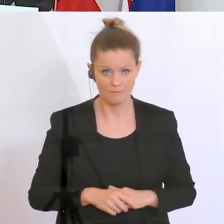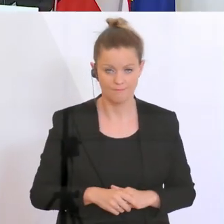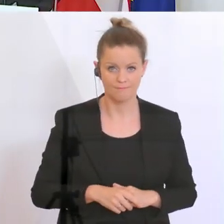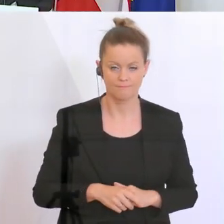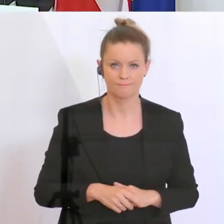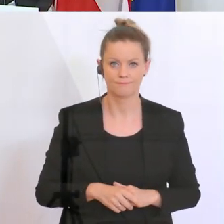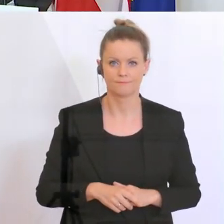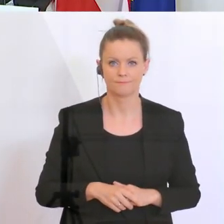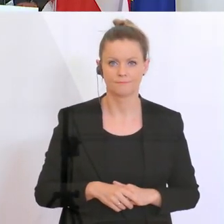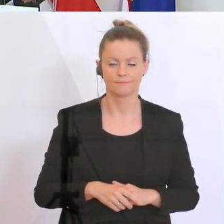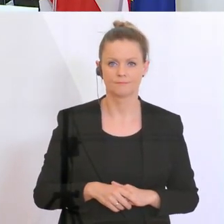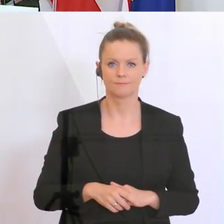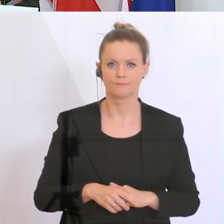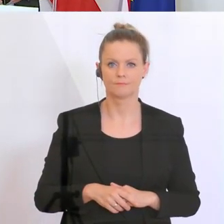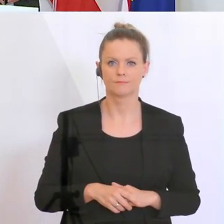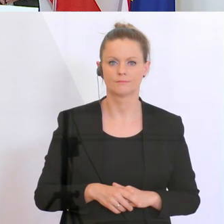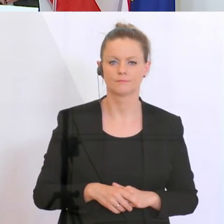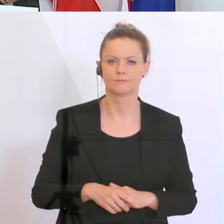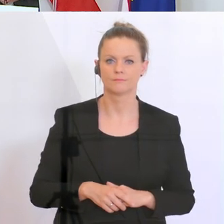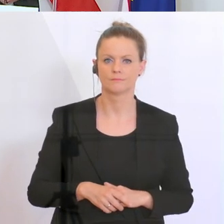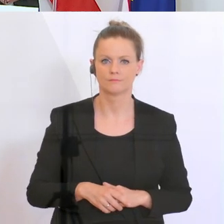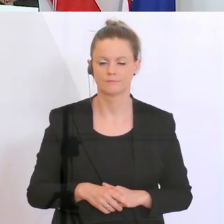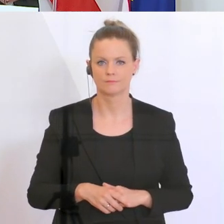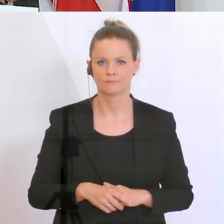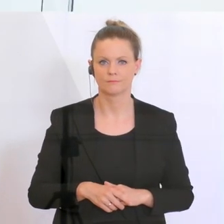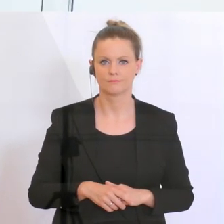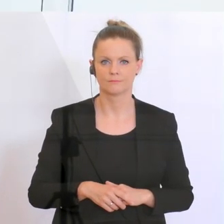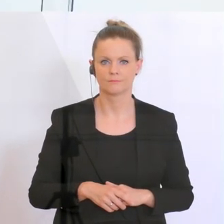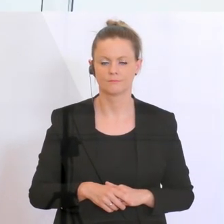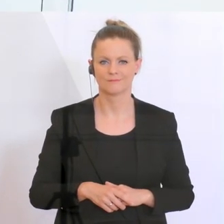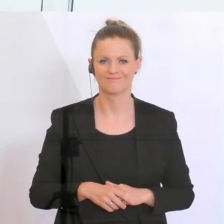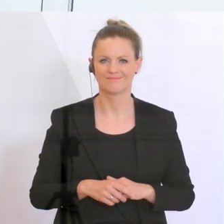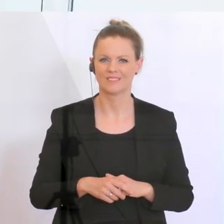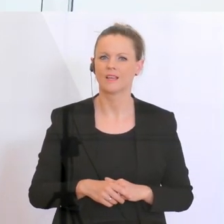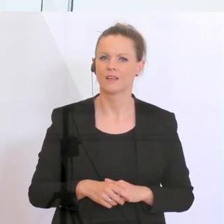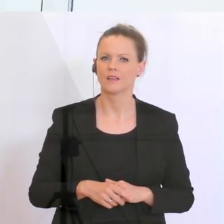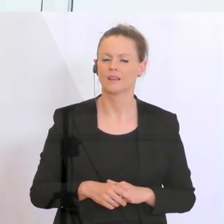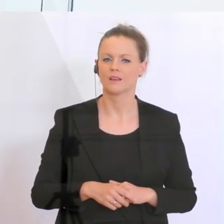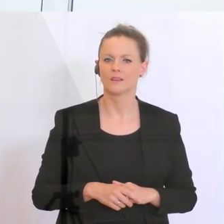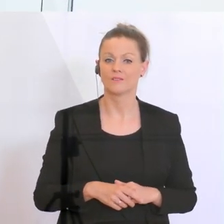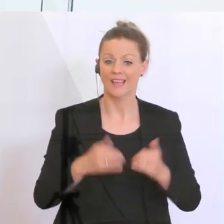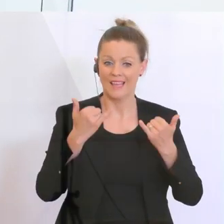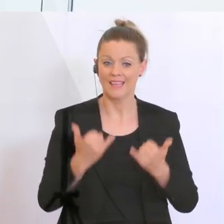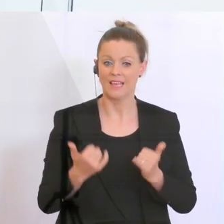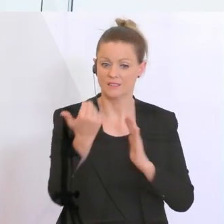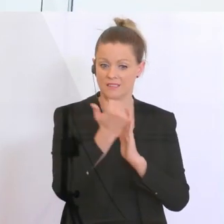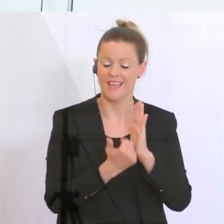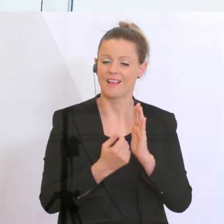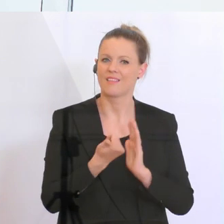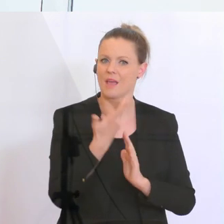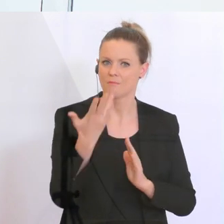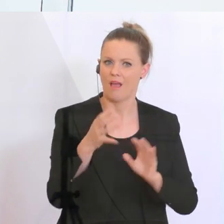Zunächst einmal, da, dass man jetzt einige der Restriktionen aussetzt, heißt nicht, dass sie nicht